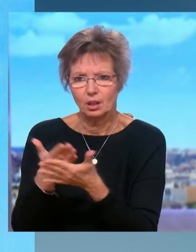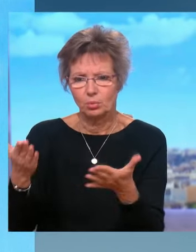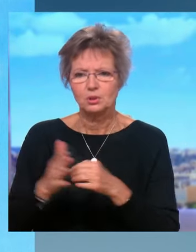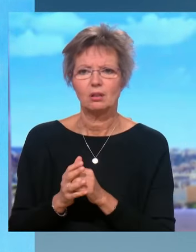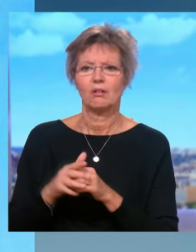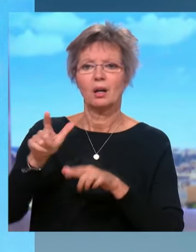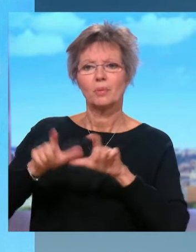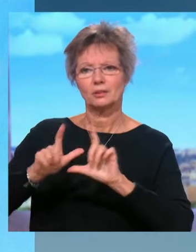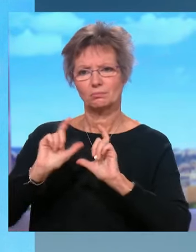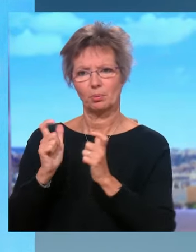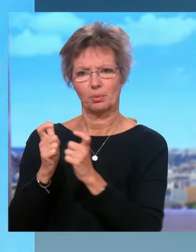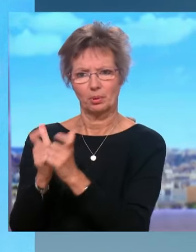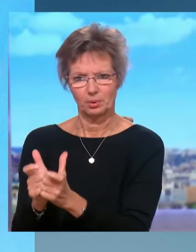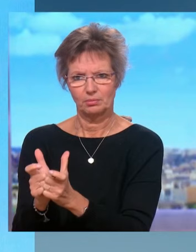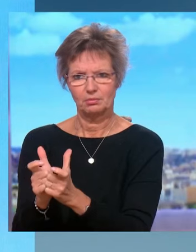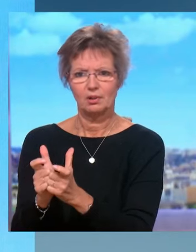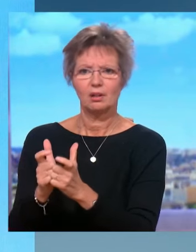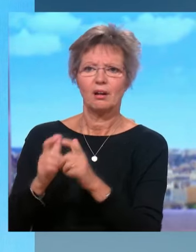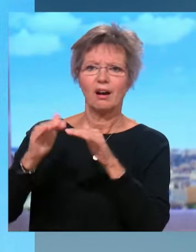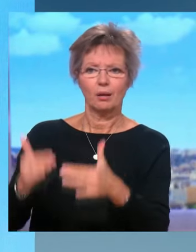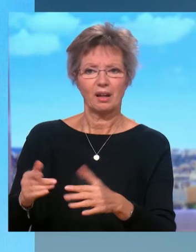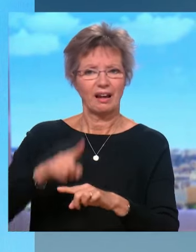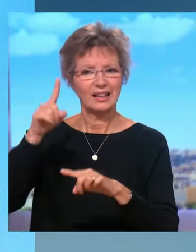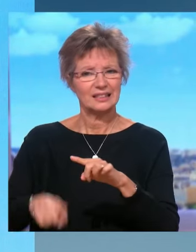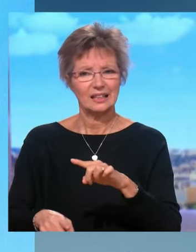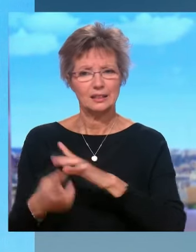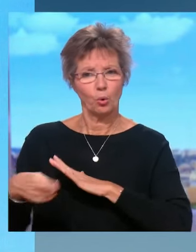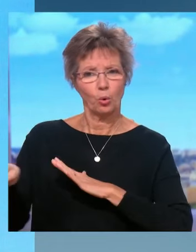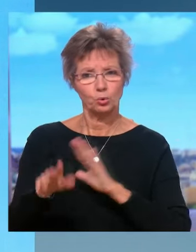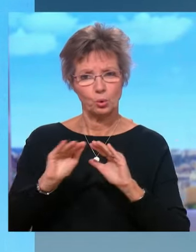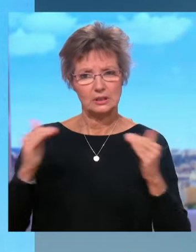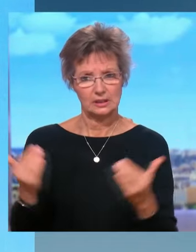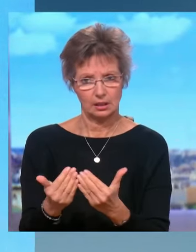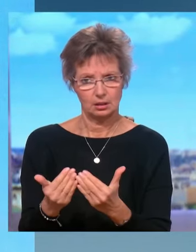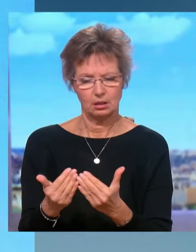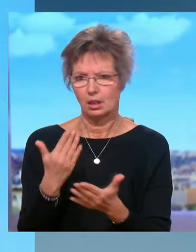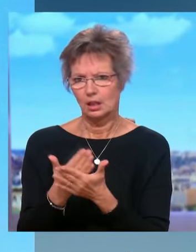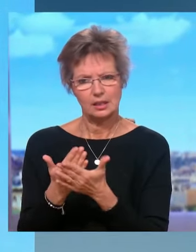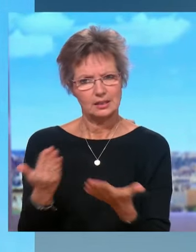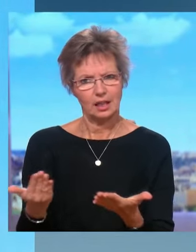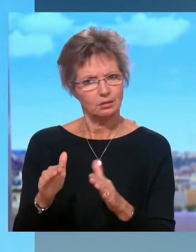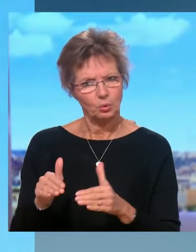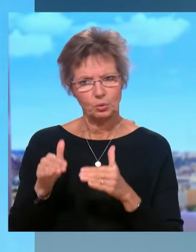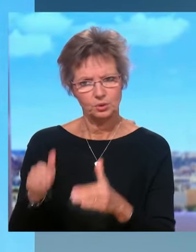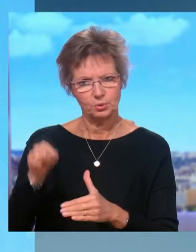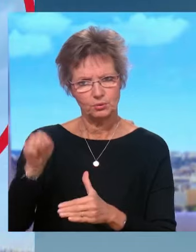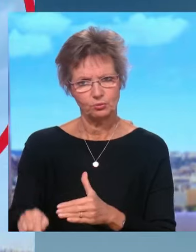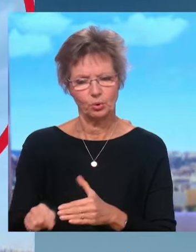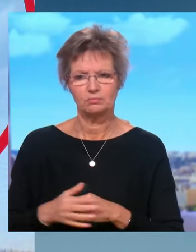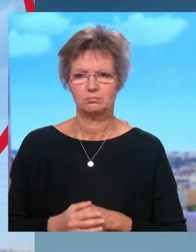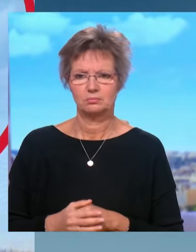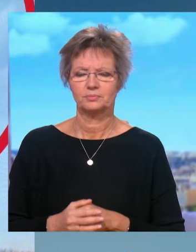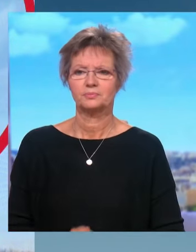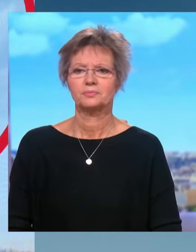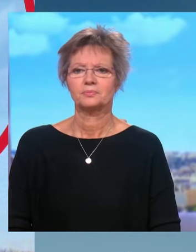Ces interpellations ciblées qui doivent conduire à des interdictions durables et de stades et des peines pénales importantes, il faut pouvoir les conduire de sorte à ce qu'on ait des réponses pénales qui soient